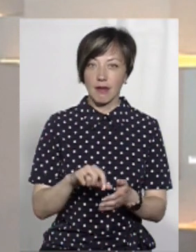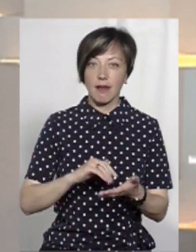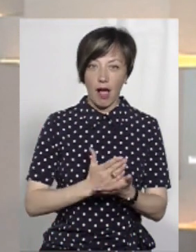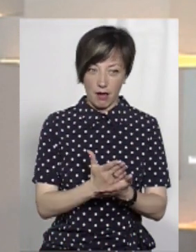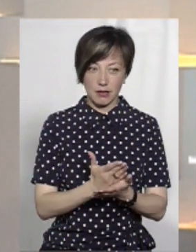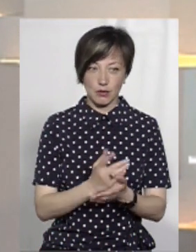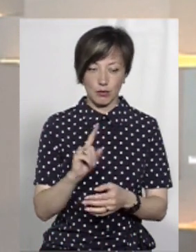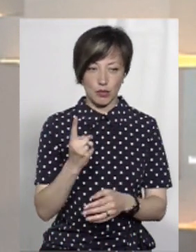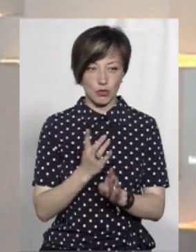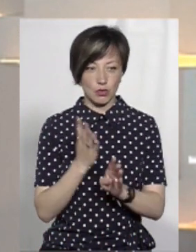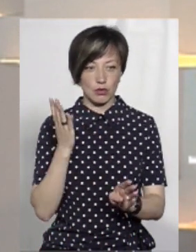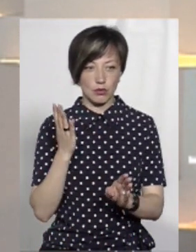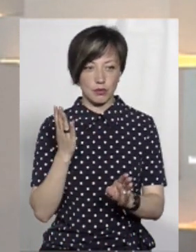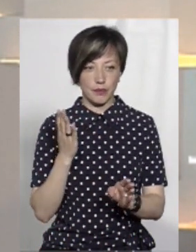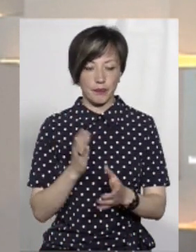в першу чергу.